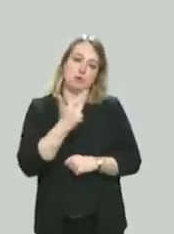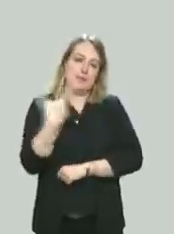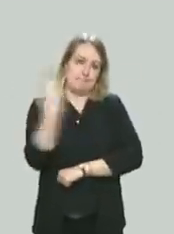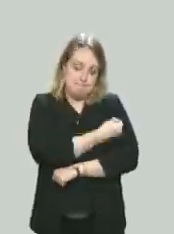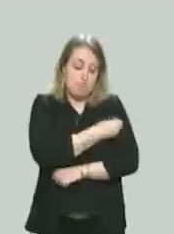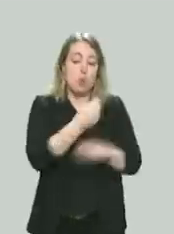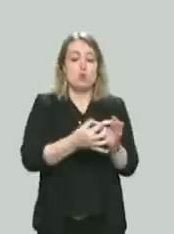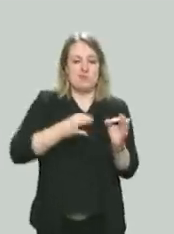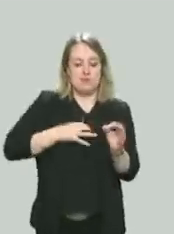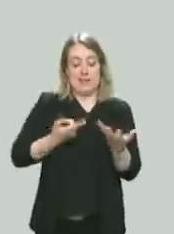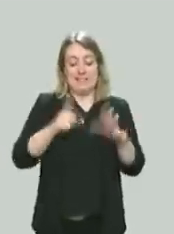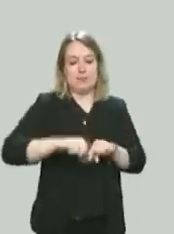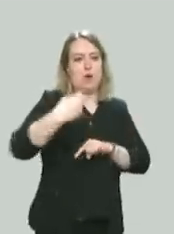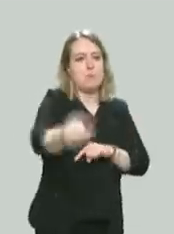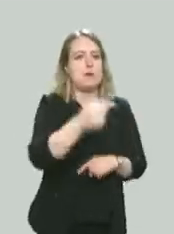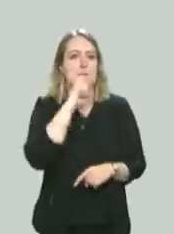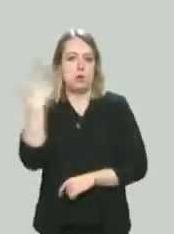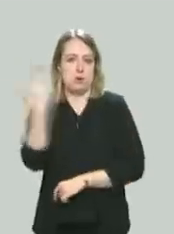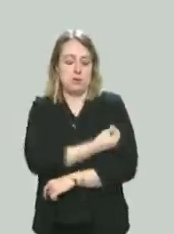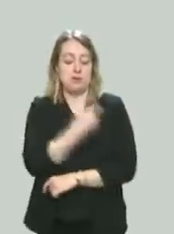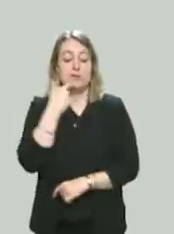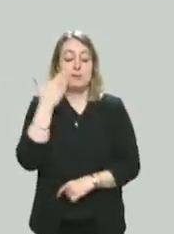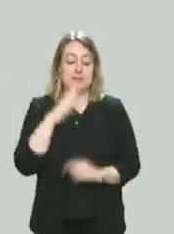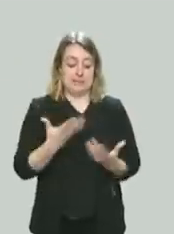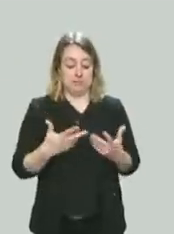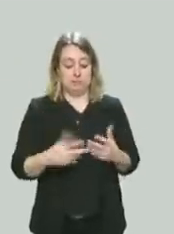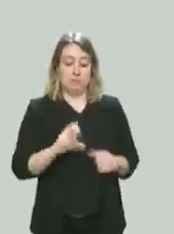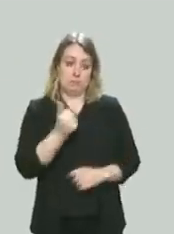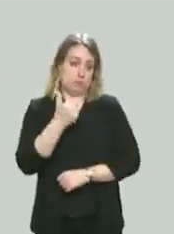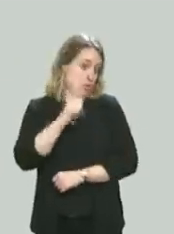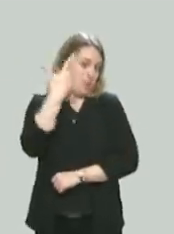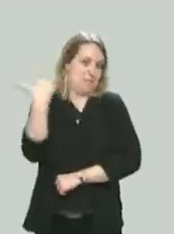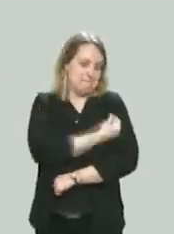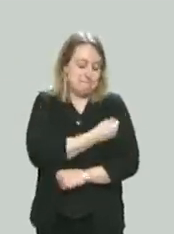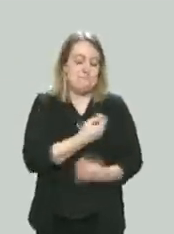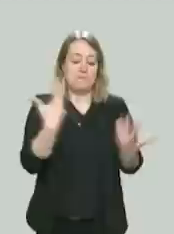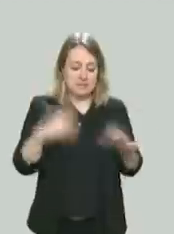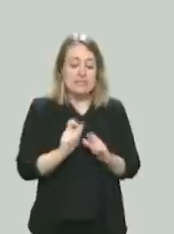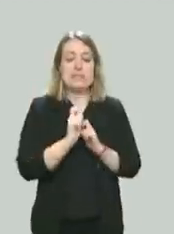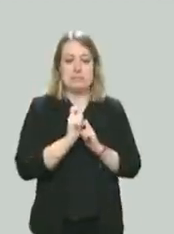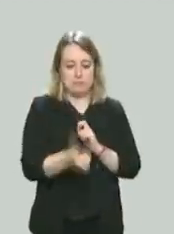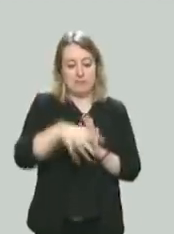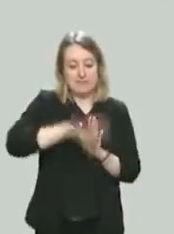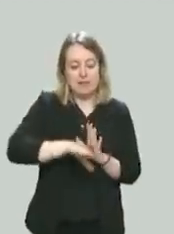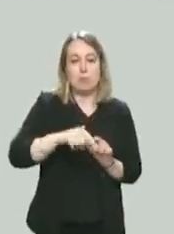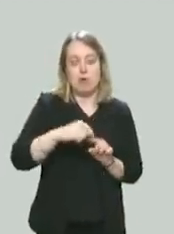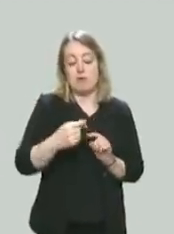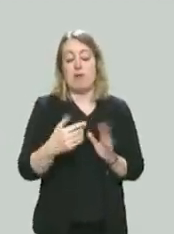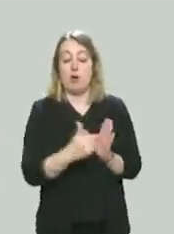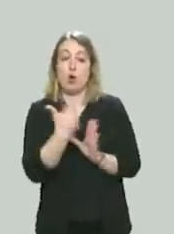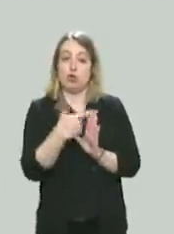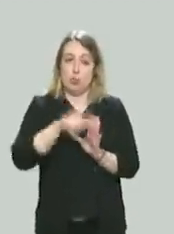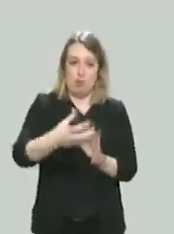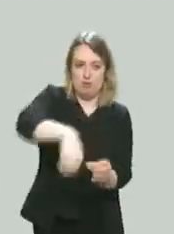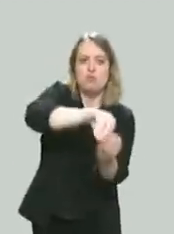dernière injection, de sorte qu'une fois que vous êtes à 5 mois de votre dernière injection, vous aurez 2 mois pour recevoir votre rappel